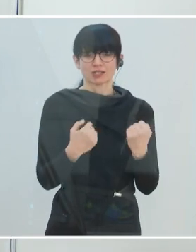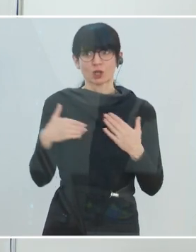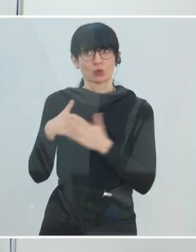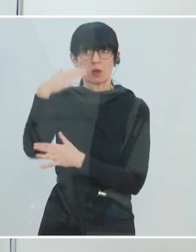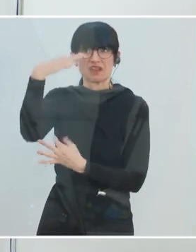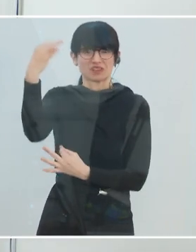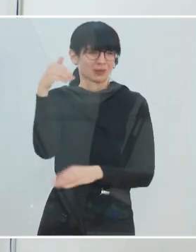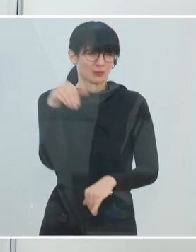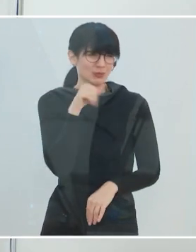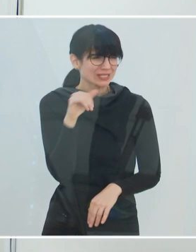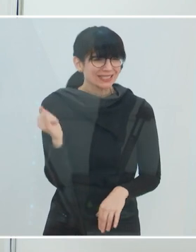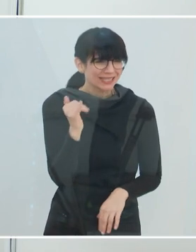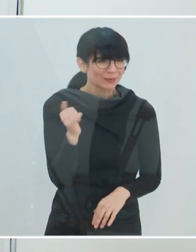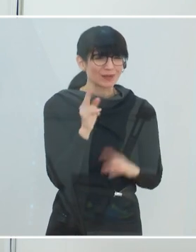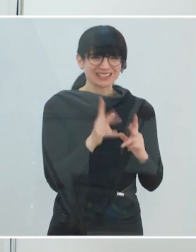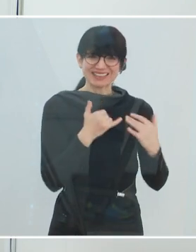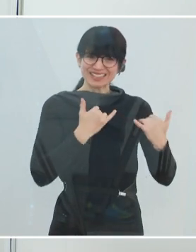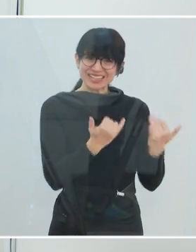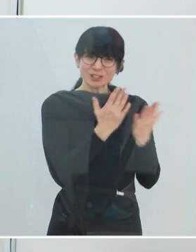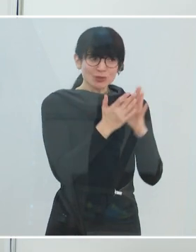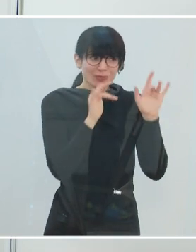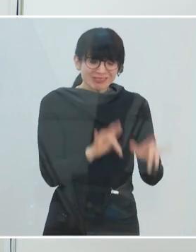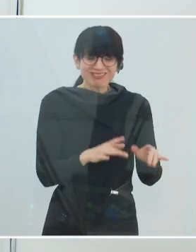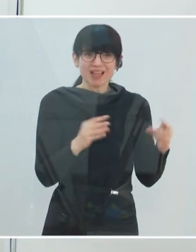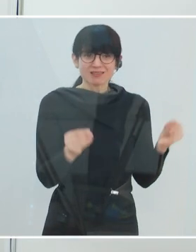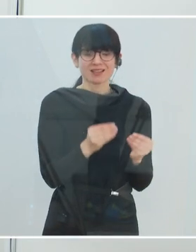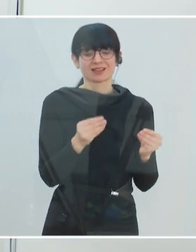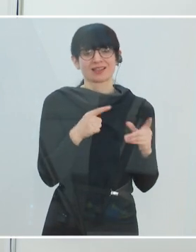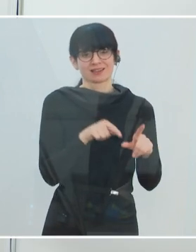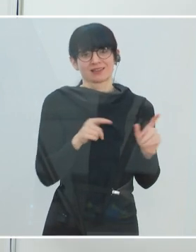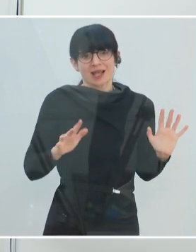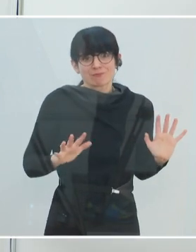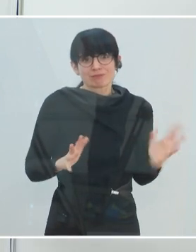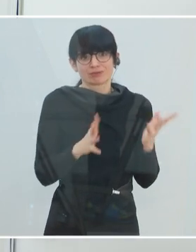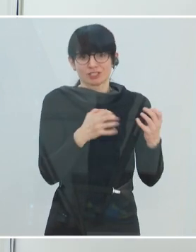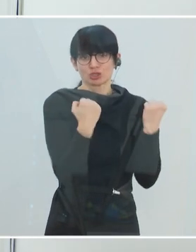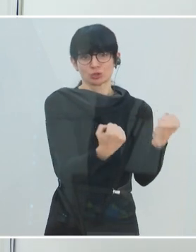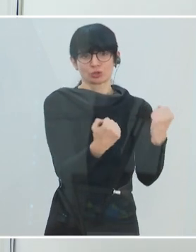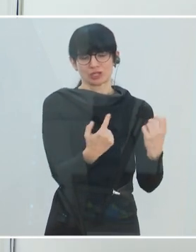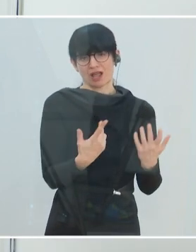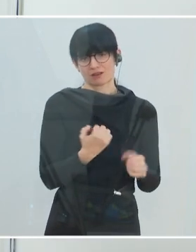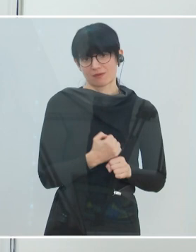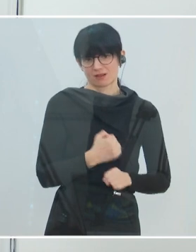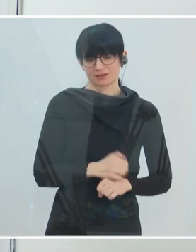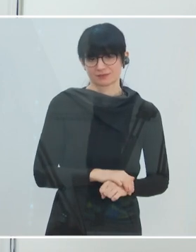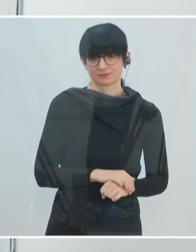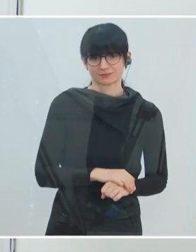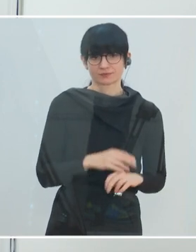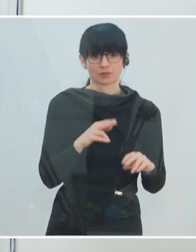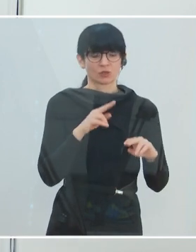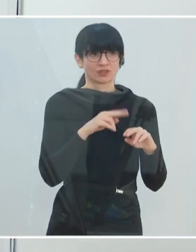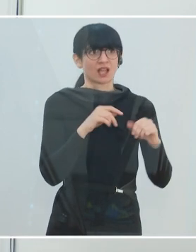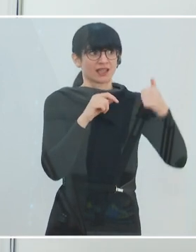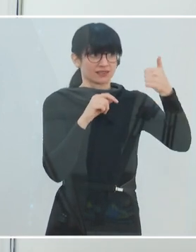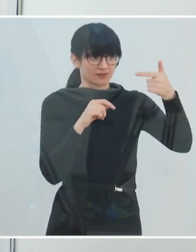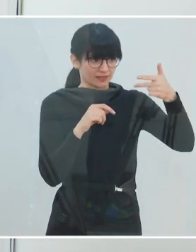erfinden. In manchen Bereichen mag das schon sogar notwendig sein, aber primär geht es darum, bestehende Ressourcen zu stützen. Und wenn wir jetzt auf der untersten Ebene der Pyramide